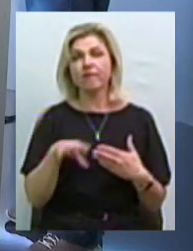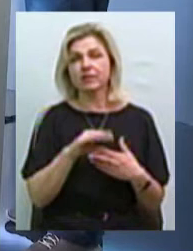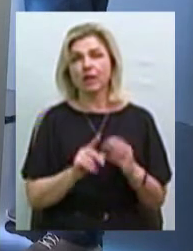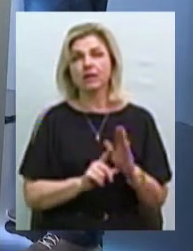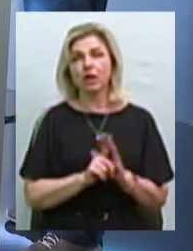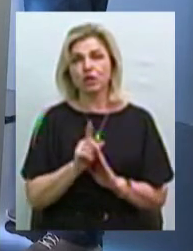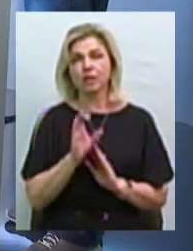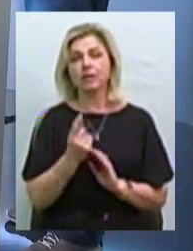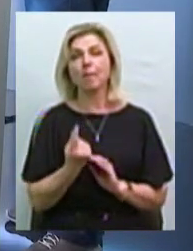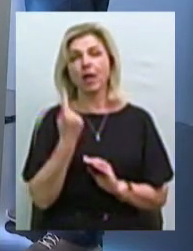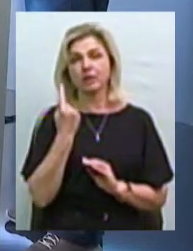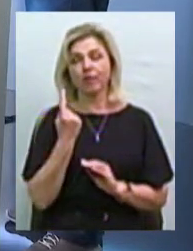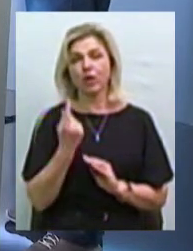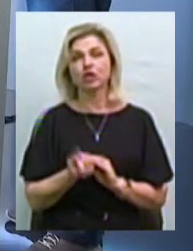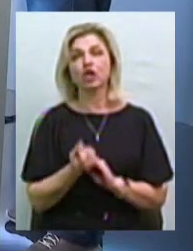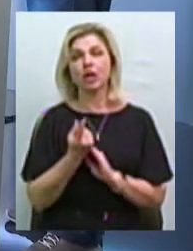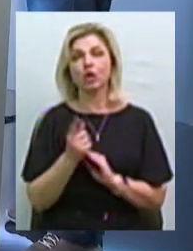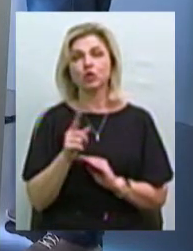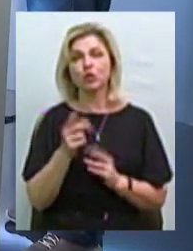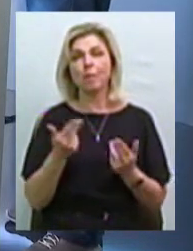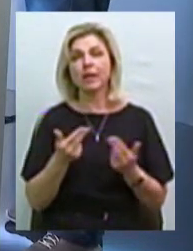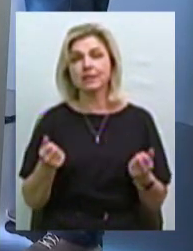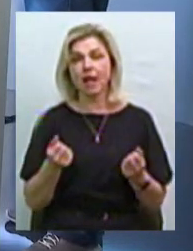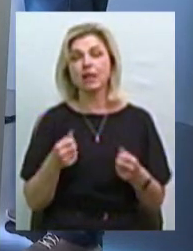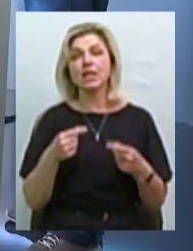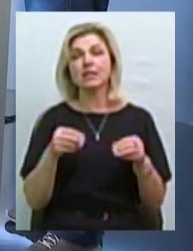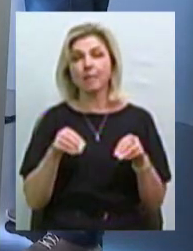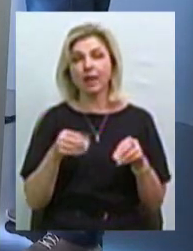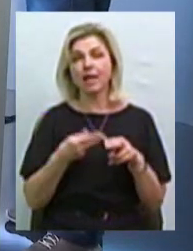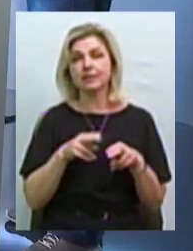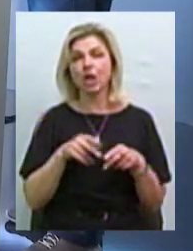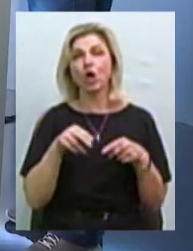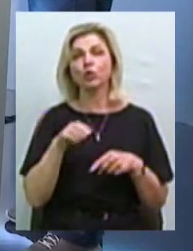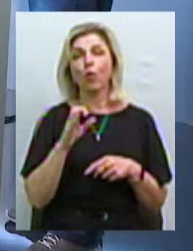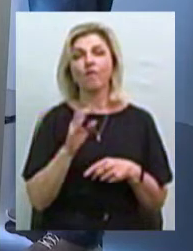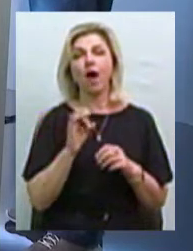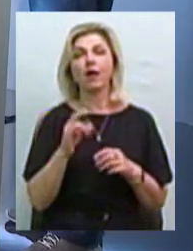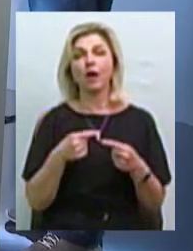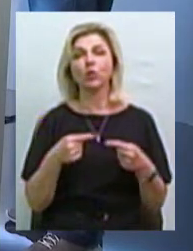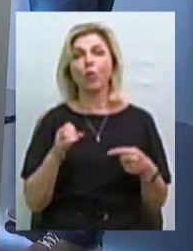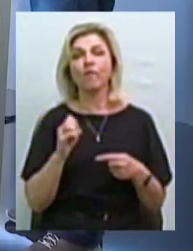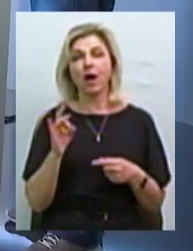з першого джерела, бо ми признали, що земля – це товар. Земля – це не товар. Вона не має,